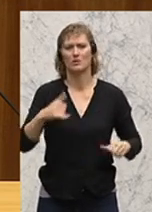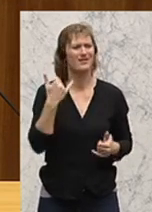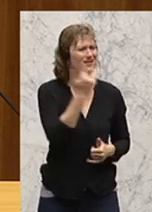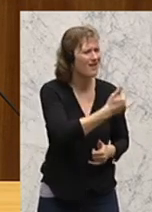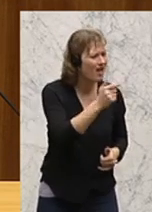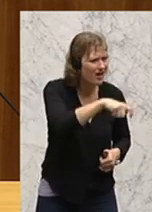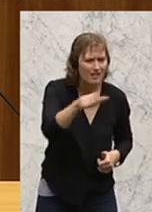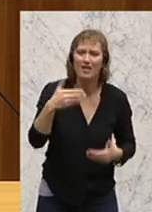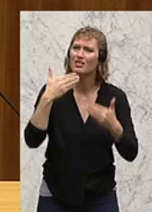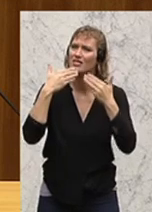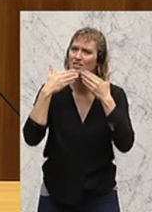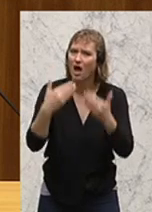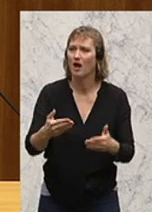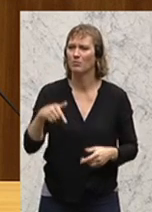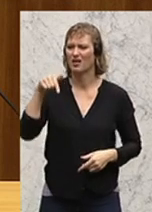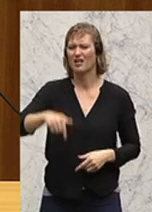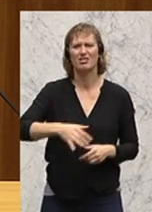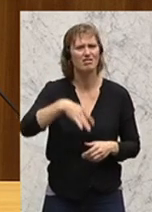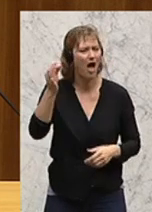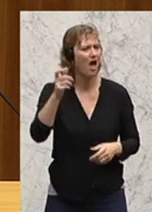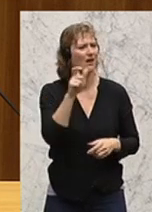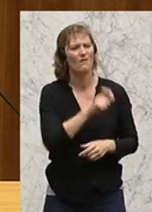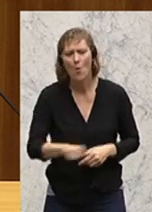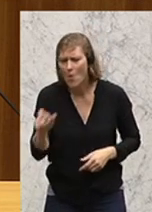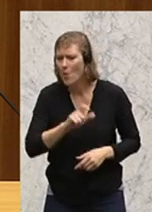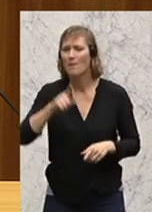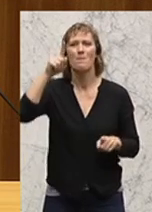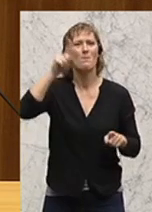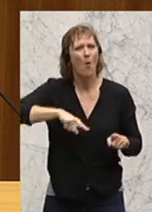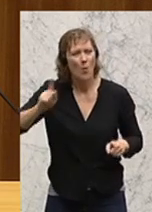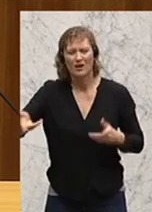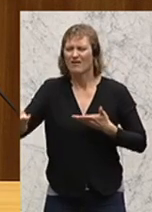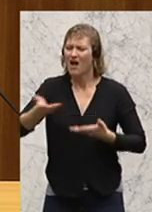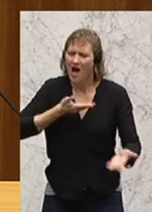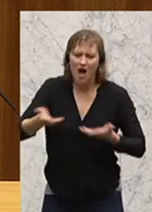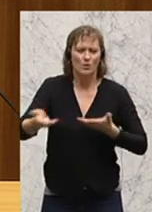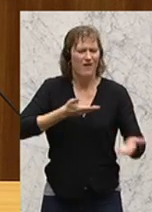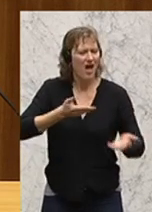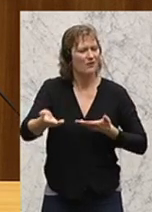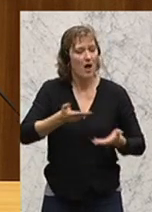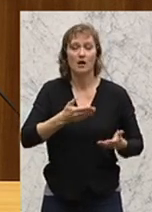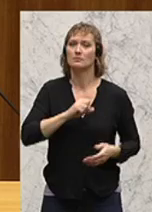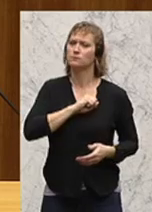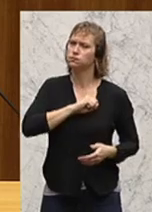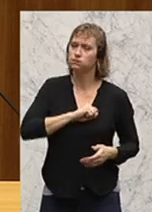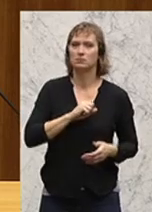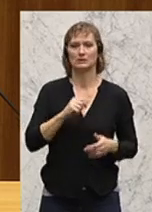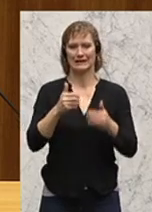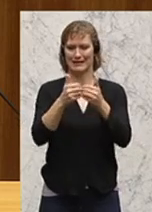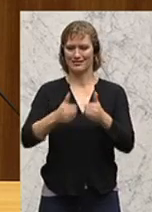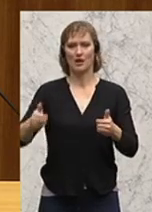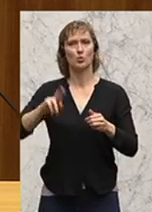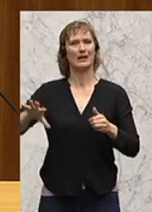dankbar, die, hier sich Tage, Wochen und Monate hingesetzt haben und verhandelt haben. Und ich glaube auch, dass wir diese Trennung